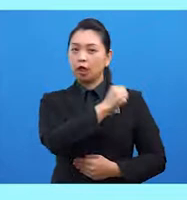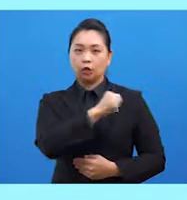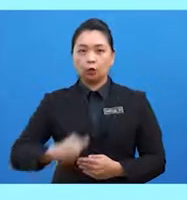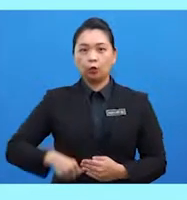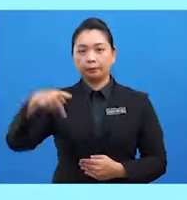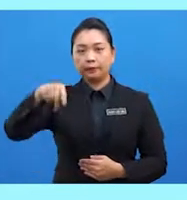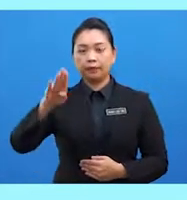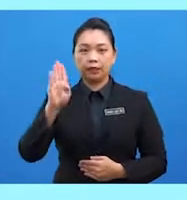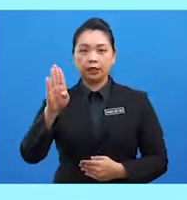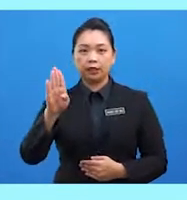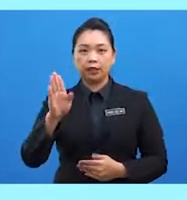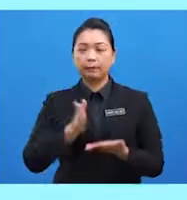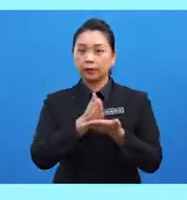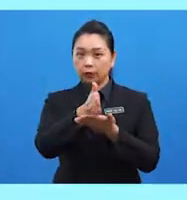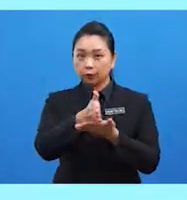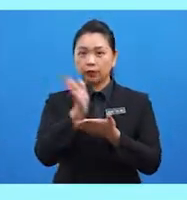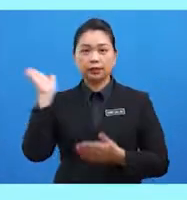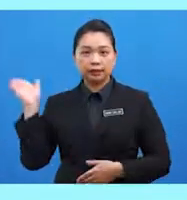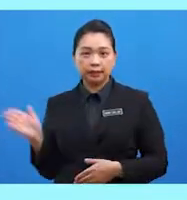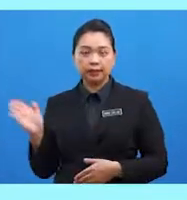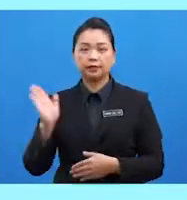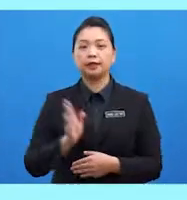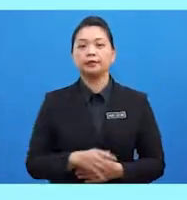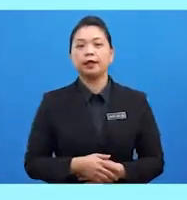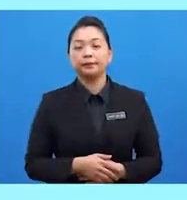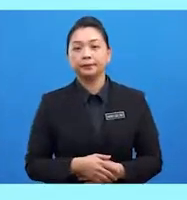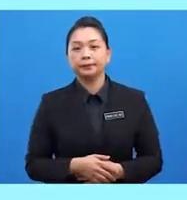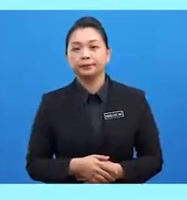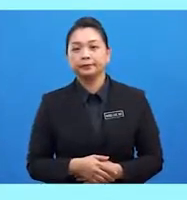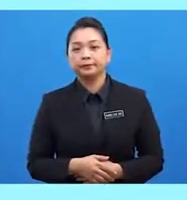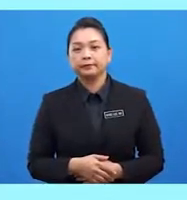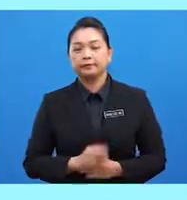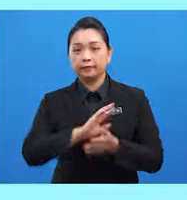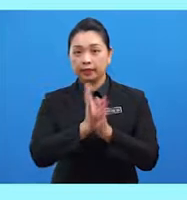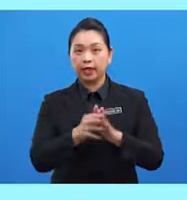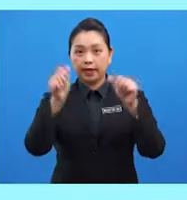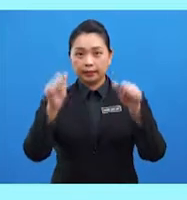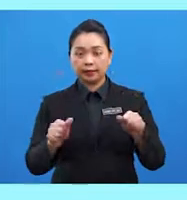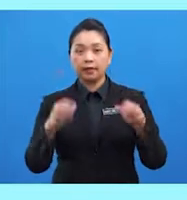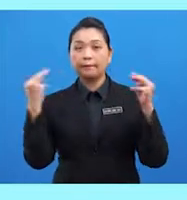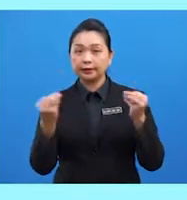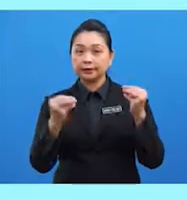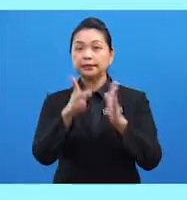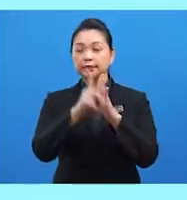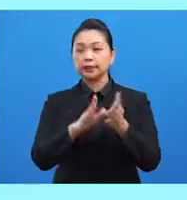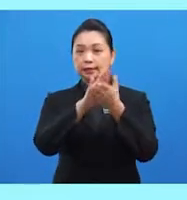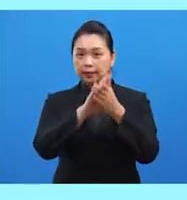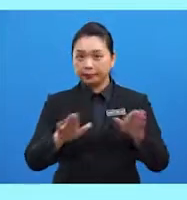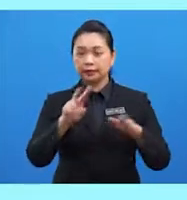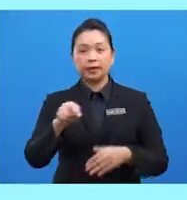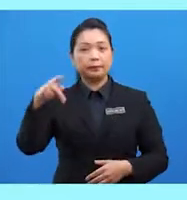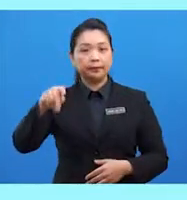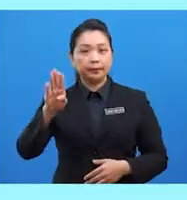melalui Tan Sri Razali Ismail. Menjadi Ahli Majlis Keselamatan PBB